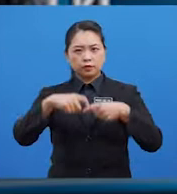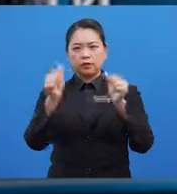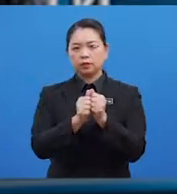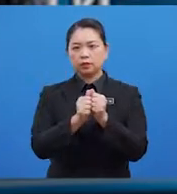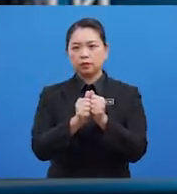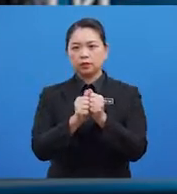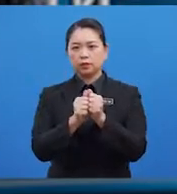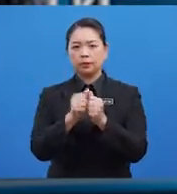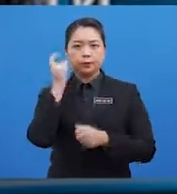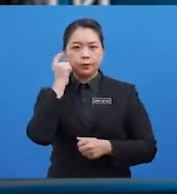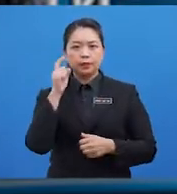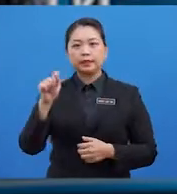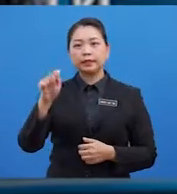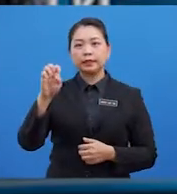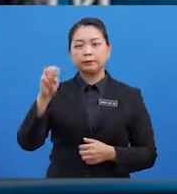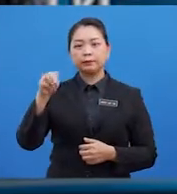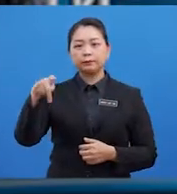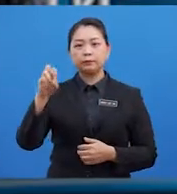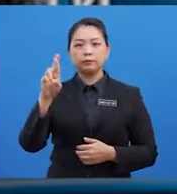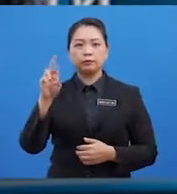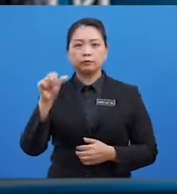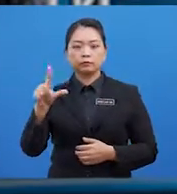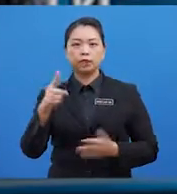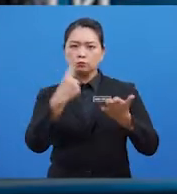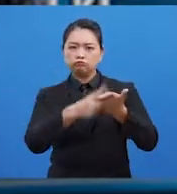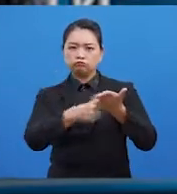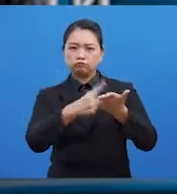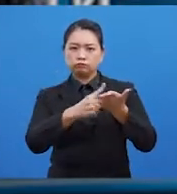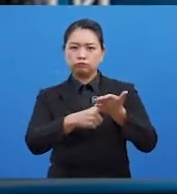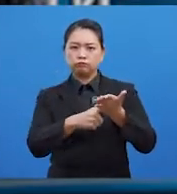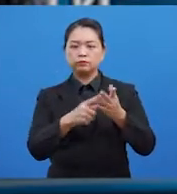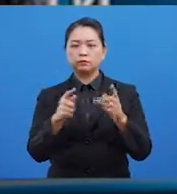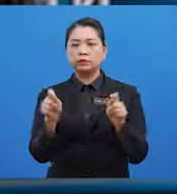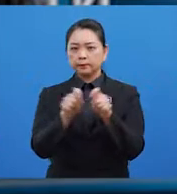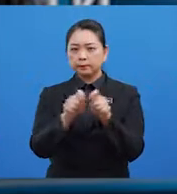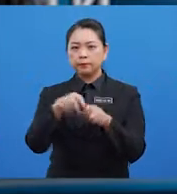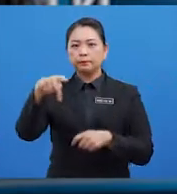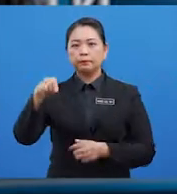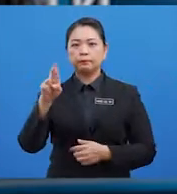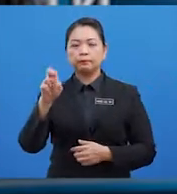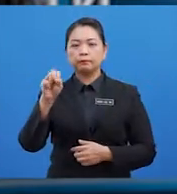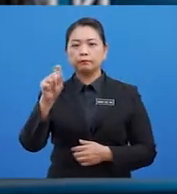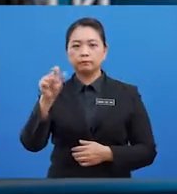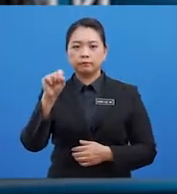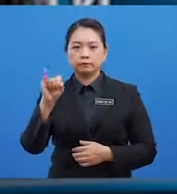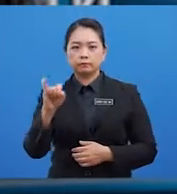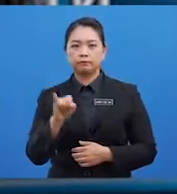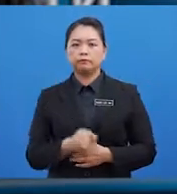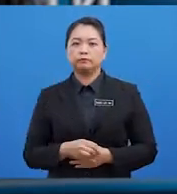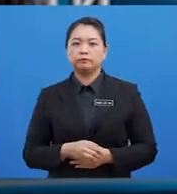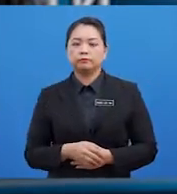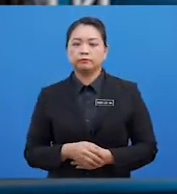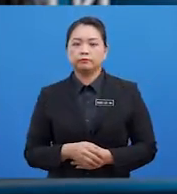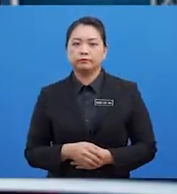pertimbangan temporal Iaitu mengikut budi bicara atlet Seperti prestasi melalui halatuju Dan kedudukan